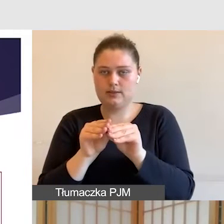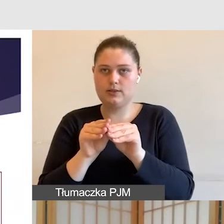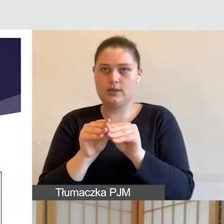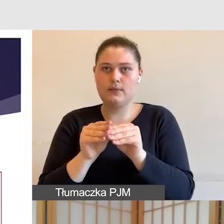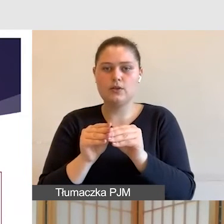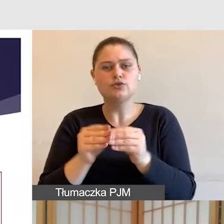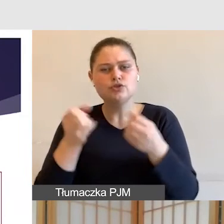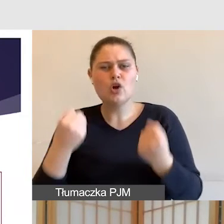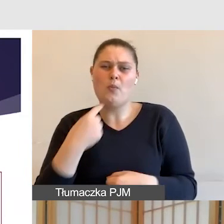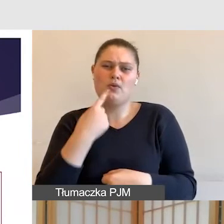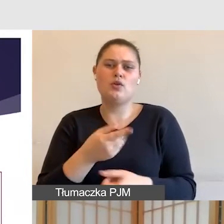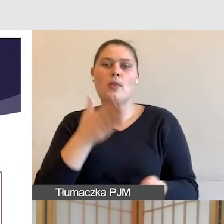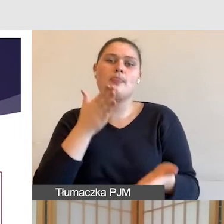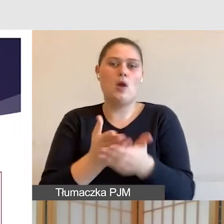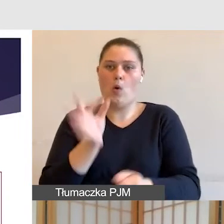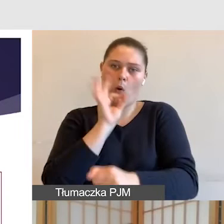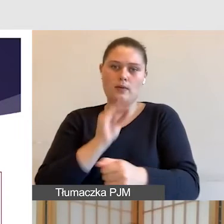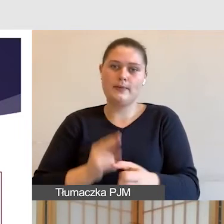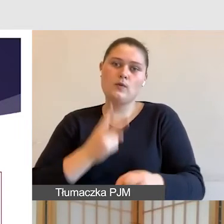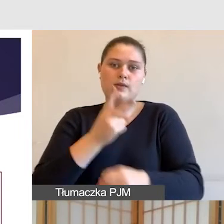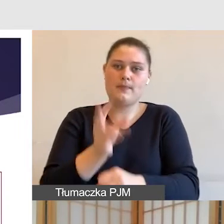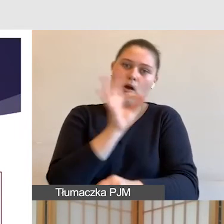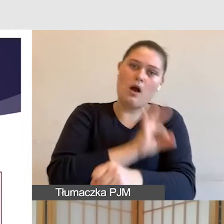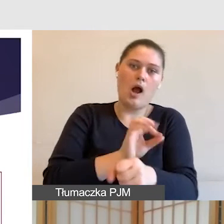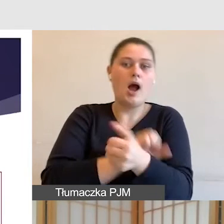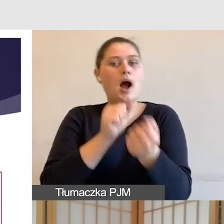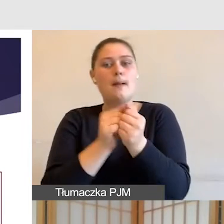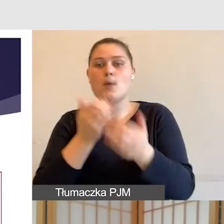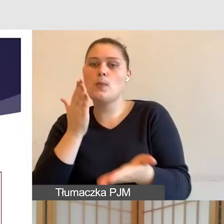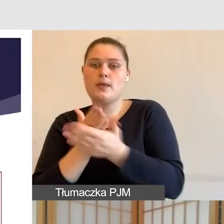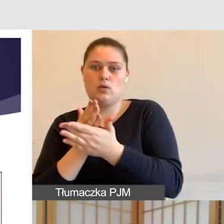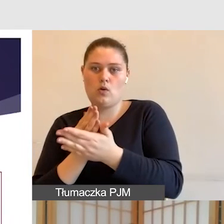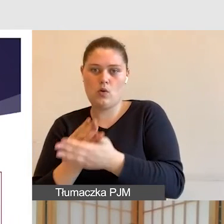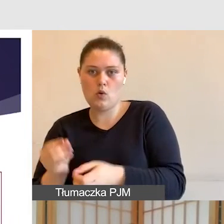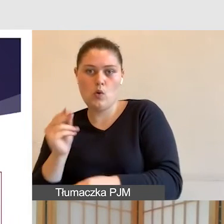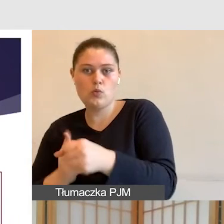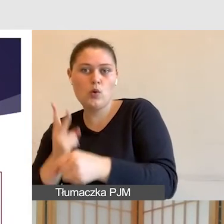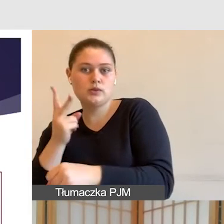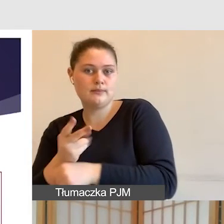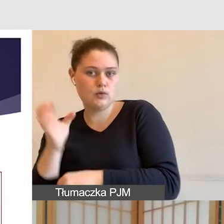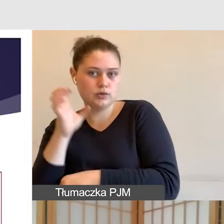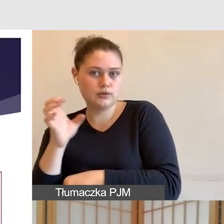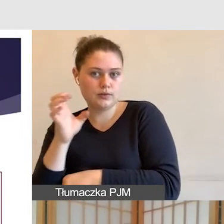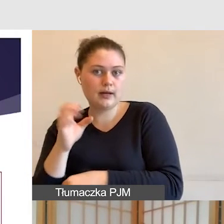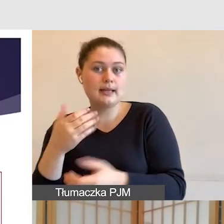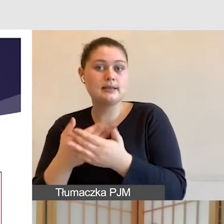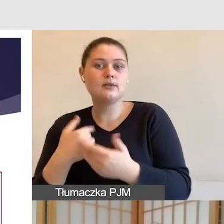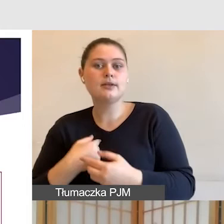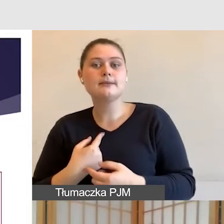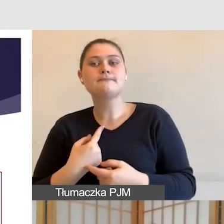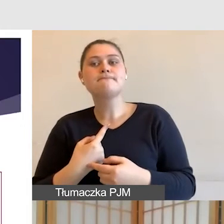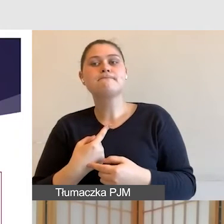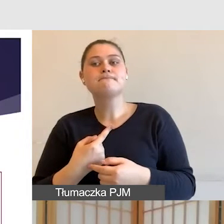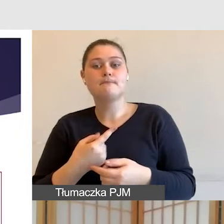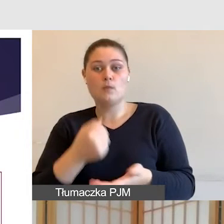architektoniczna albo tylko i wyłącznie dostępność cyfrowa. Dlatego powołuje się tutaj na wymagania dwóch ustaw. Jedna